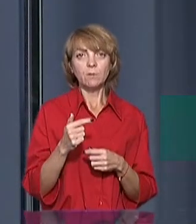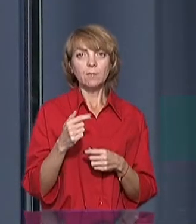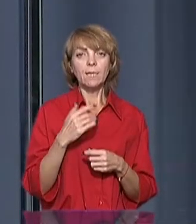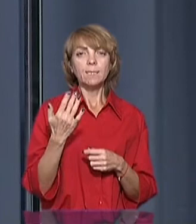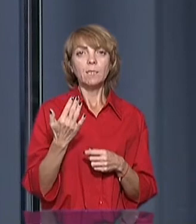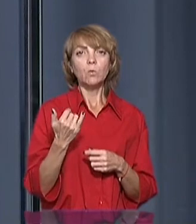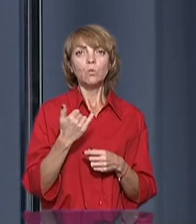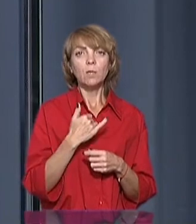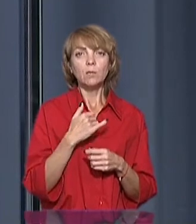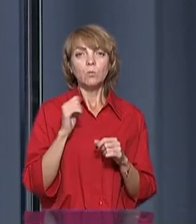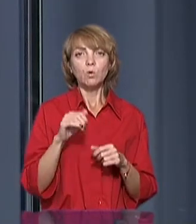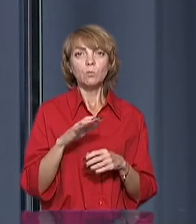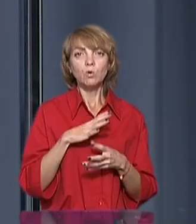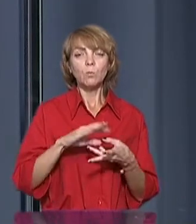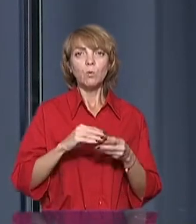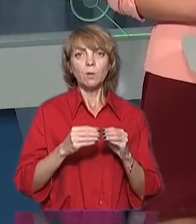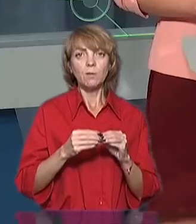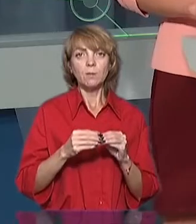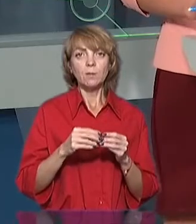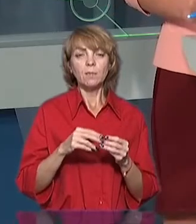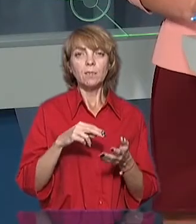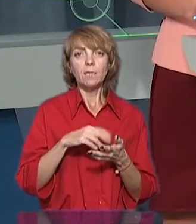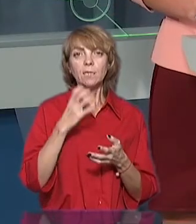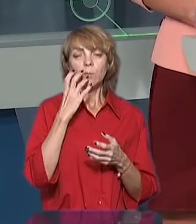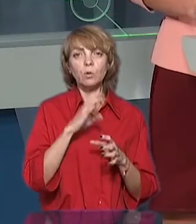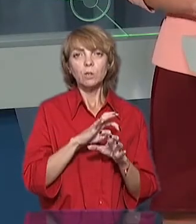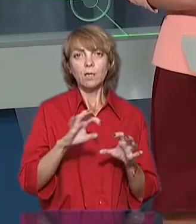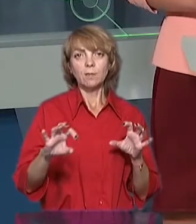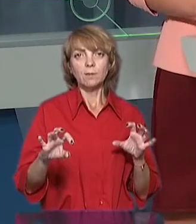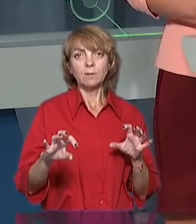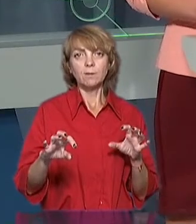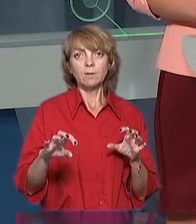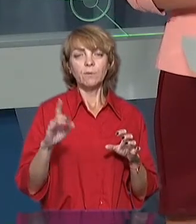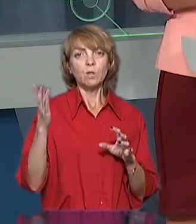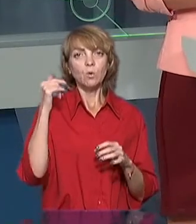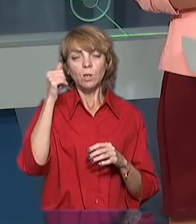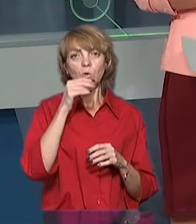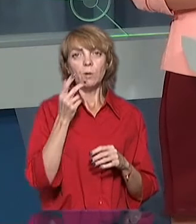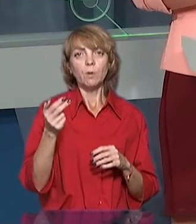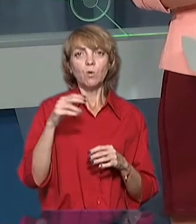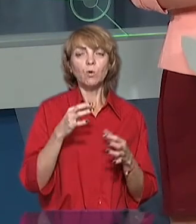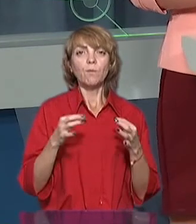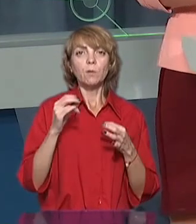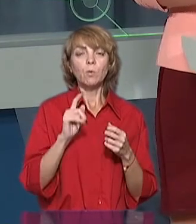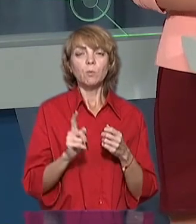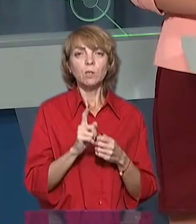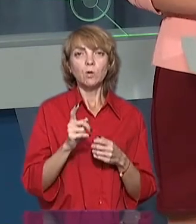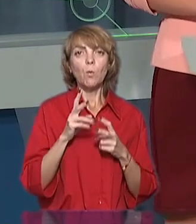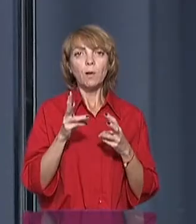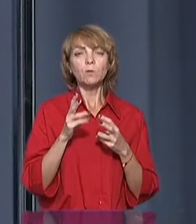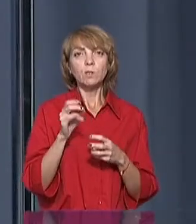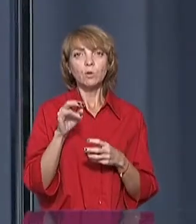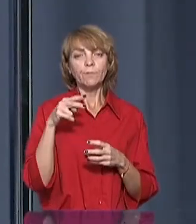Наскільки у нас може бути проблемою стан теплотрас? Ви торік, коли приходили, говорили про початок опалювального